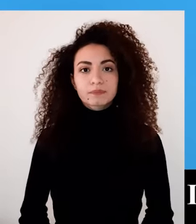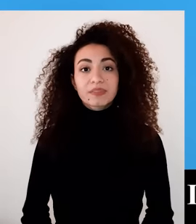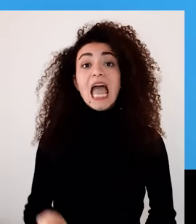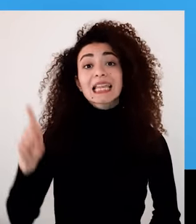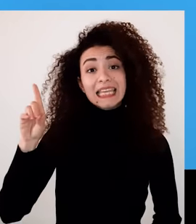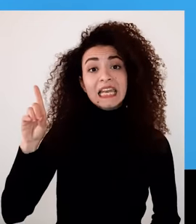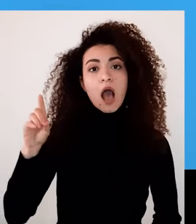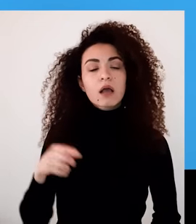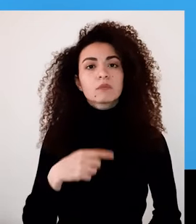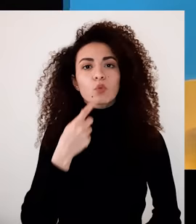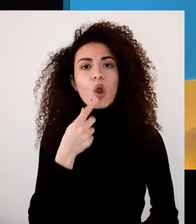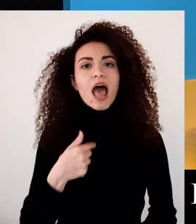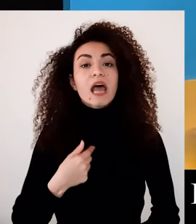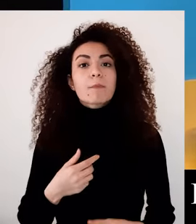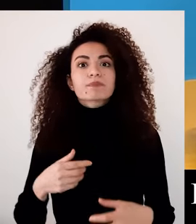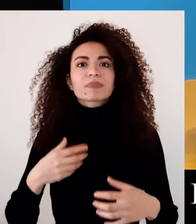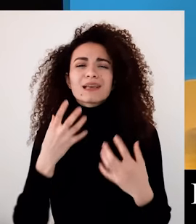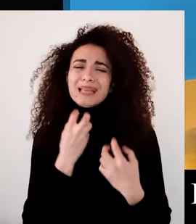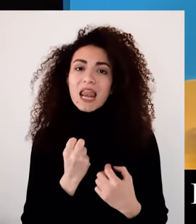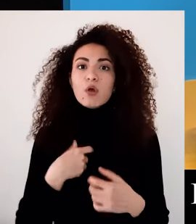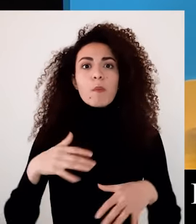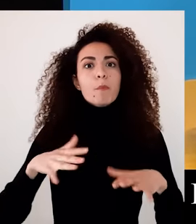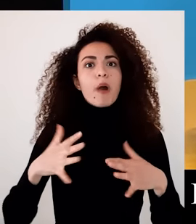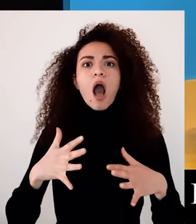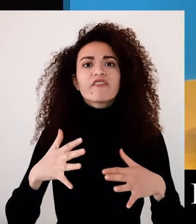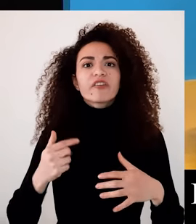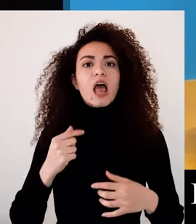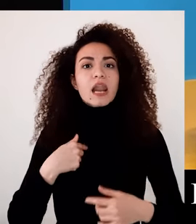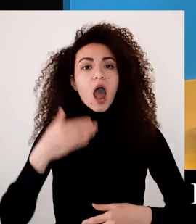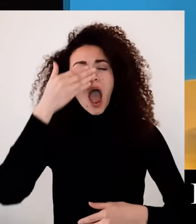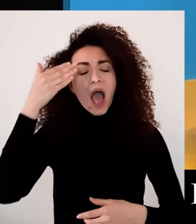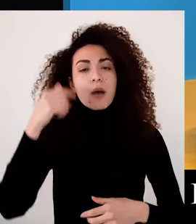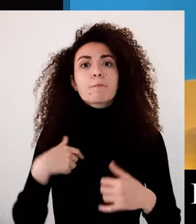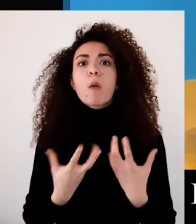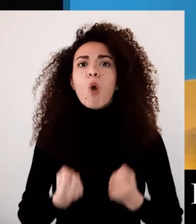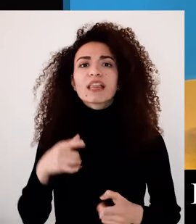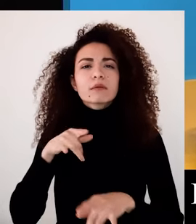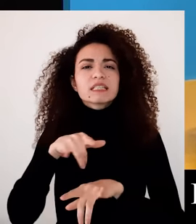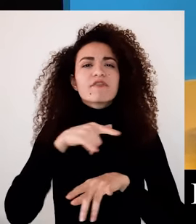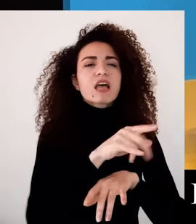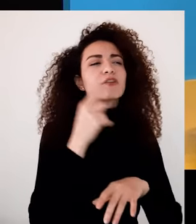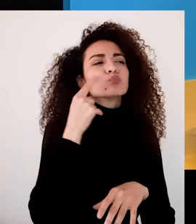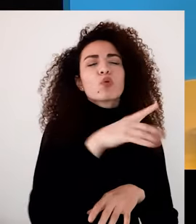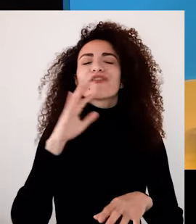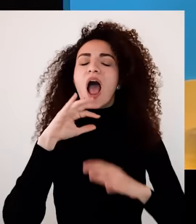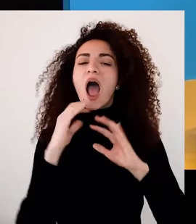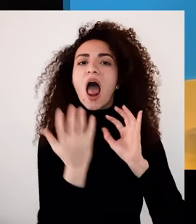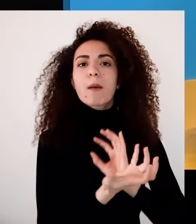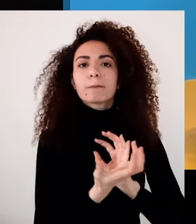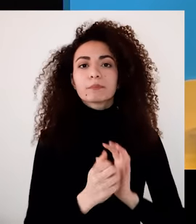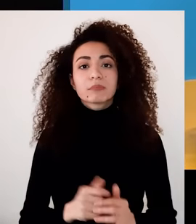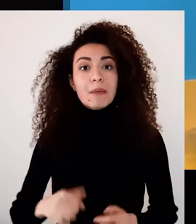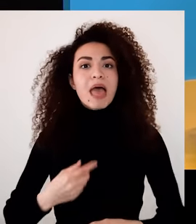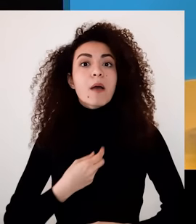بحالة دينا أشعر بالحظن والخوف من أن تمنعني إعاقتي البصرية من اختبار